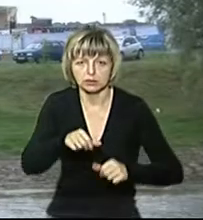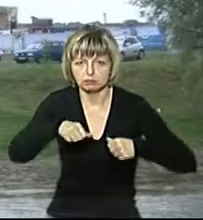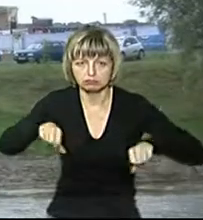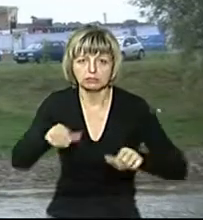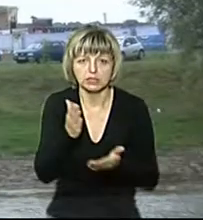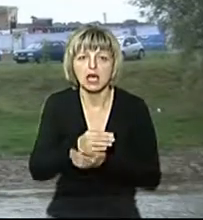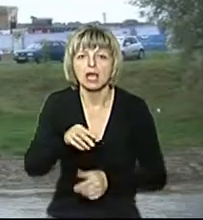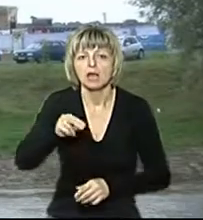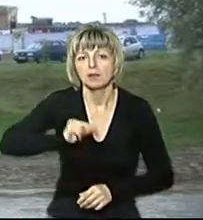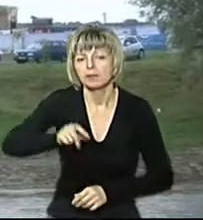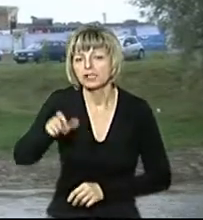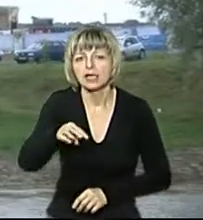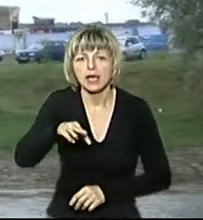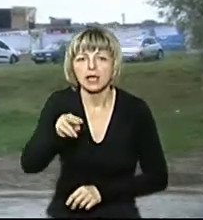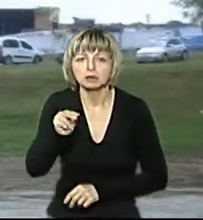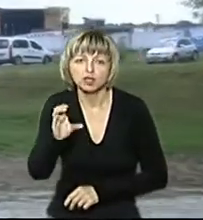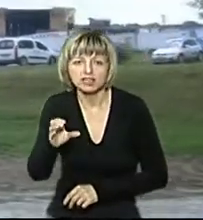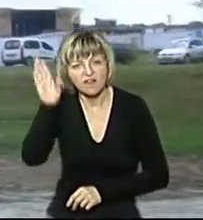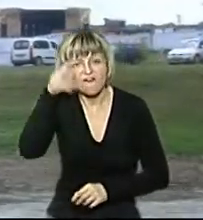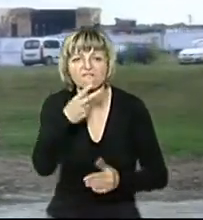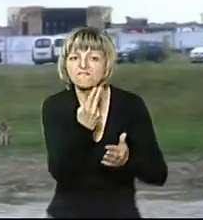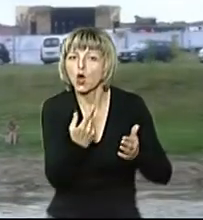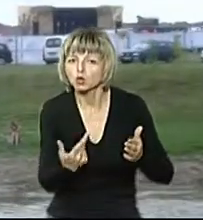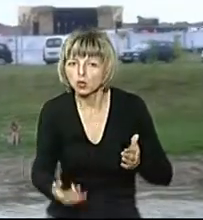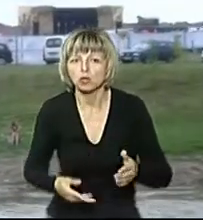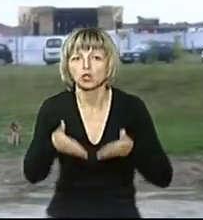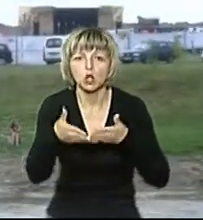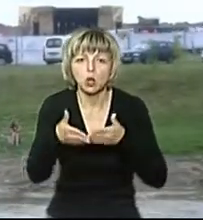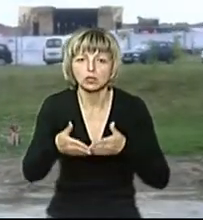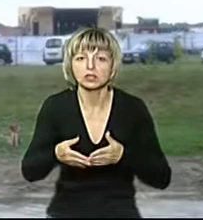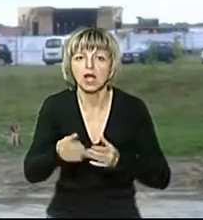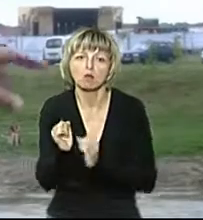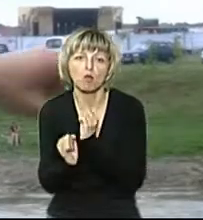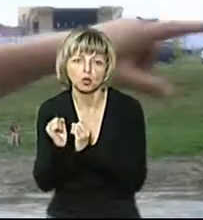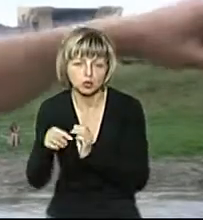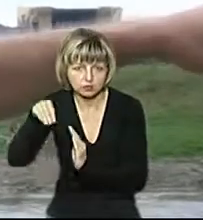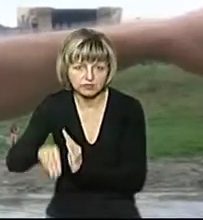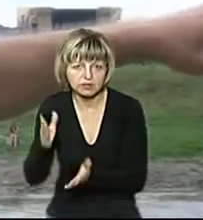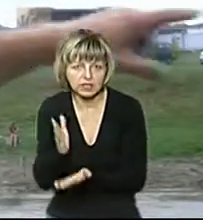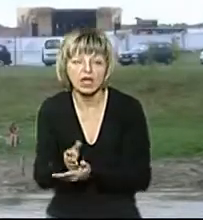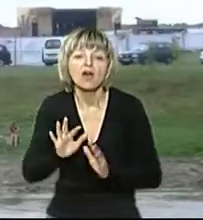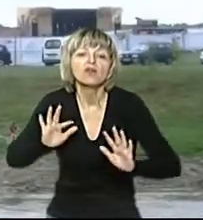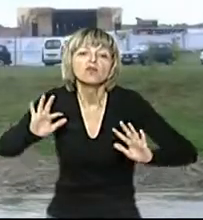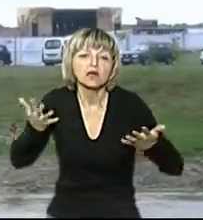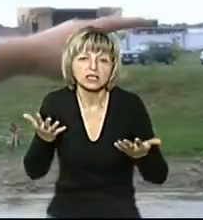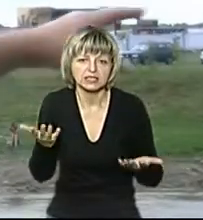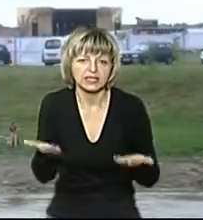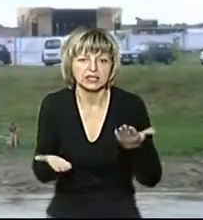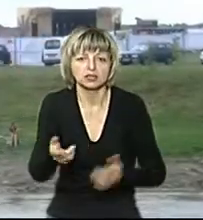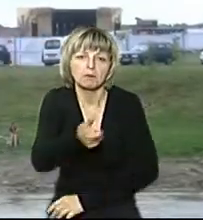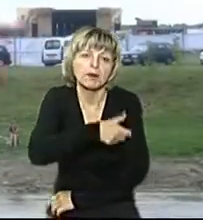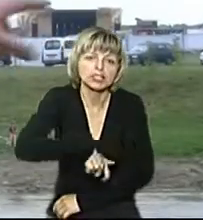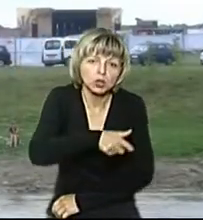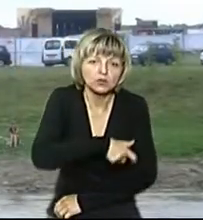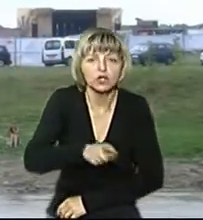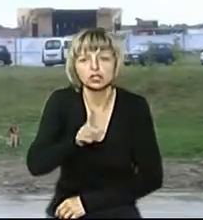МЧС, тобто водолази, ви бачите лодка, там мотор, в разі необхідності для того, щоб патрулювати,